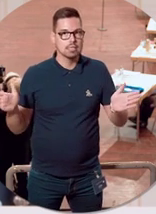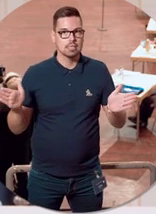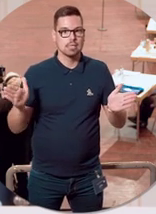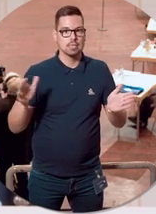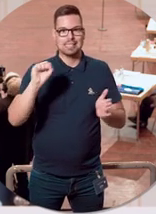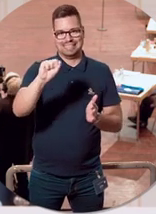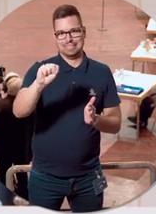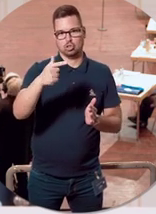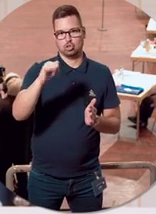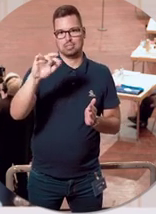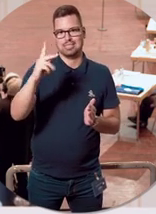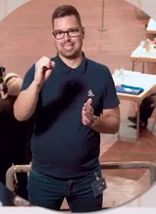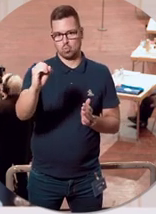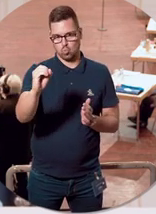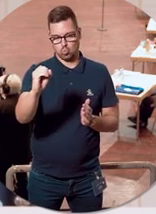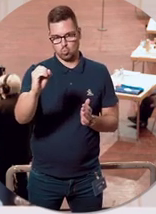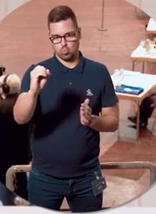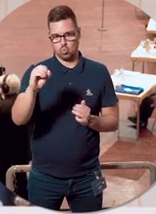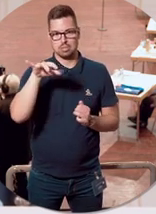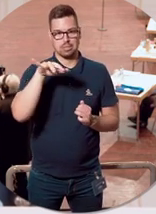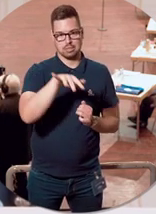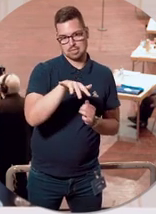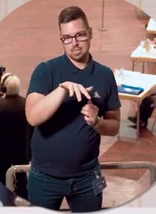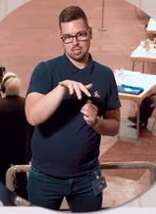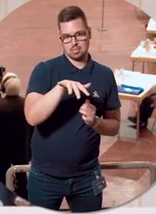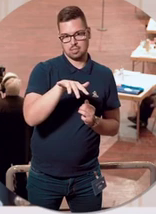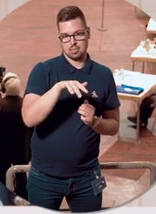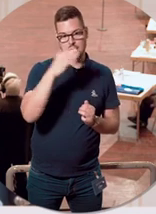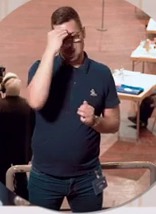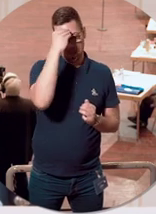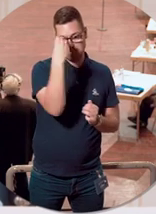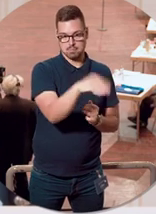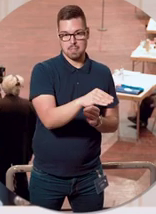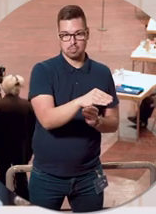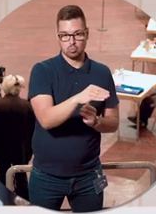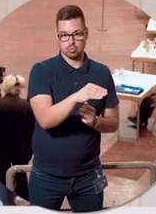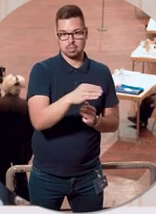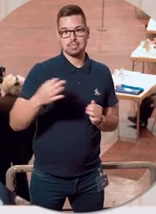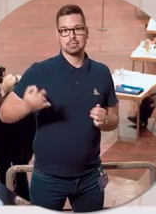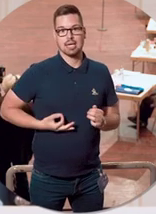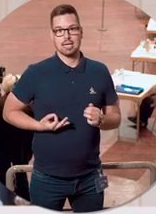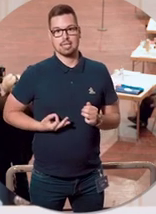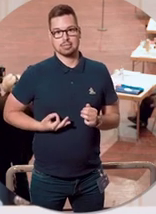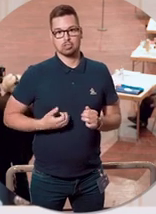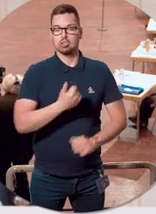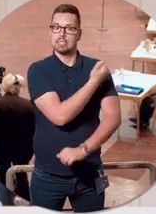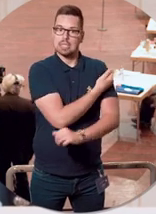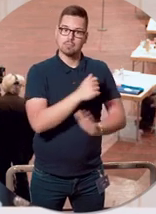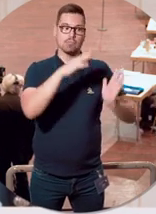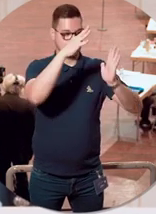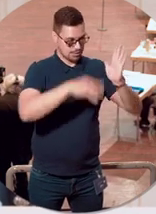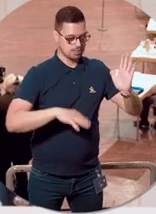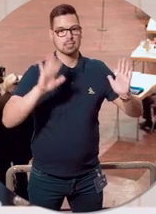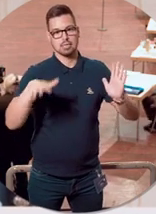STIKO-Empfehlung für 12 bis 15-Jährige ist eine Anmeldung auf der saarländischen Impfliste aber vorübergehend nur für Personen